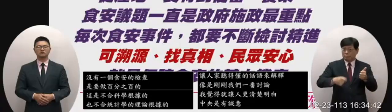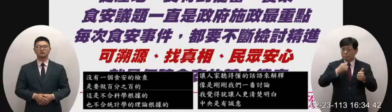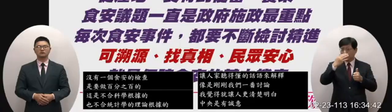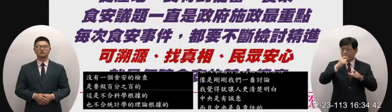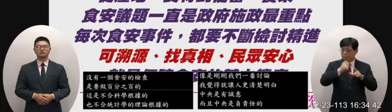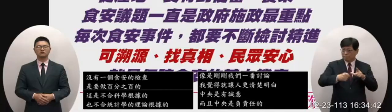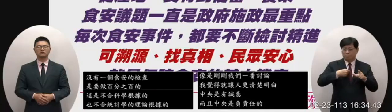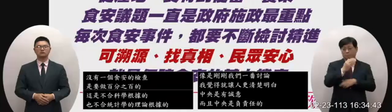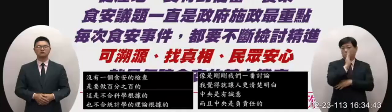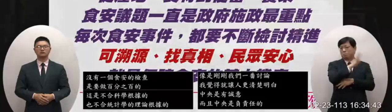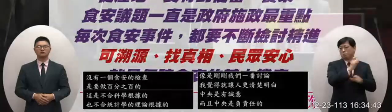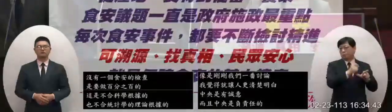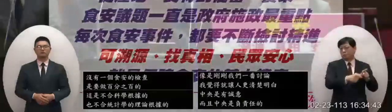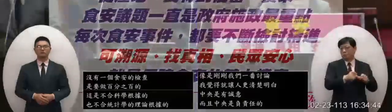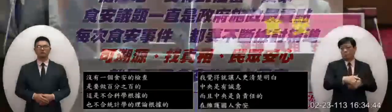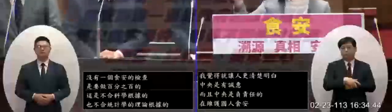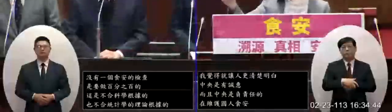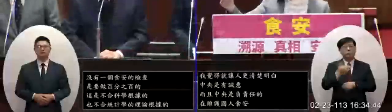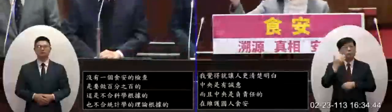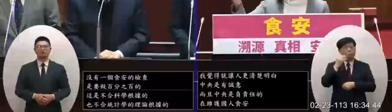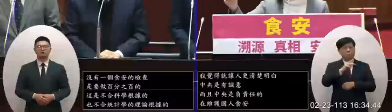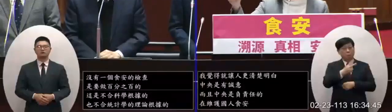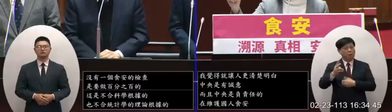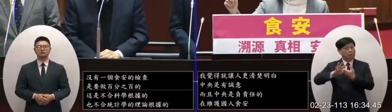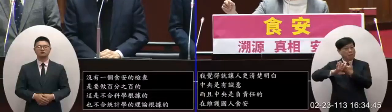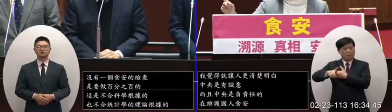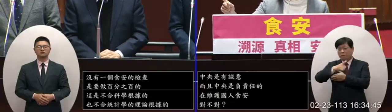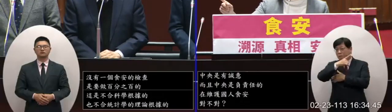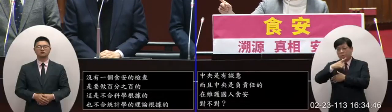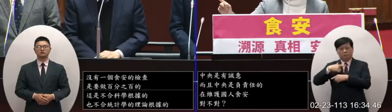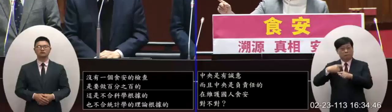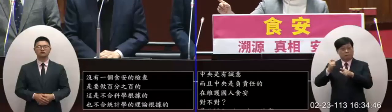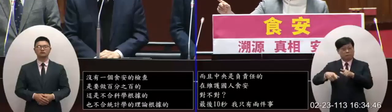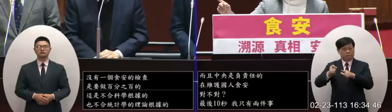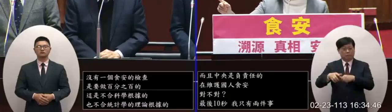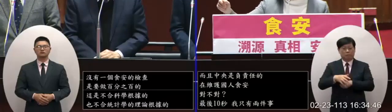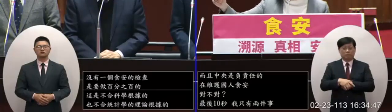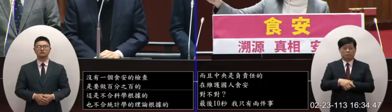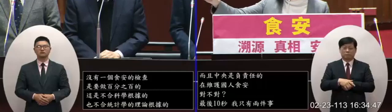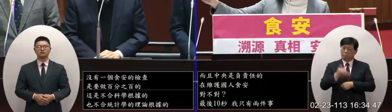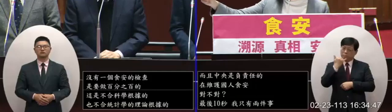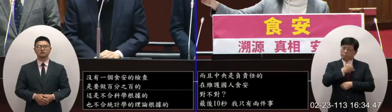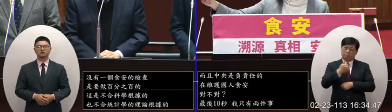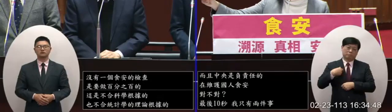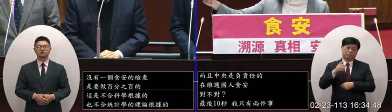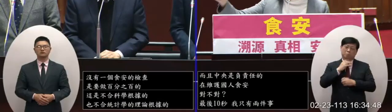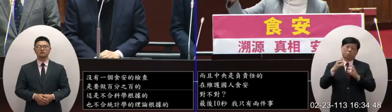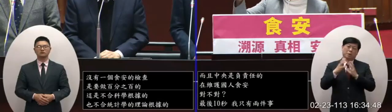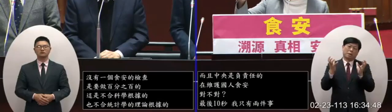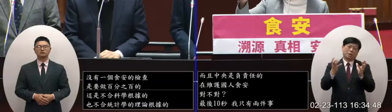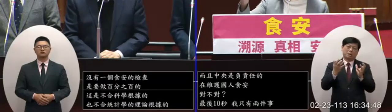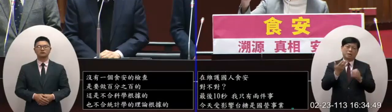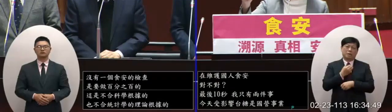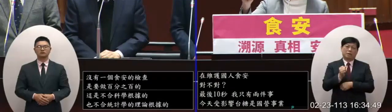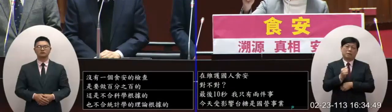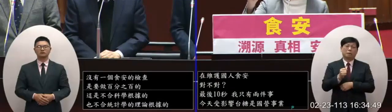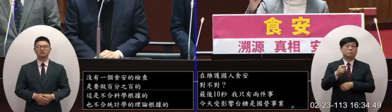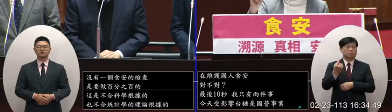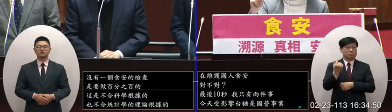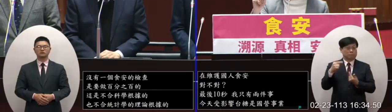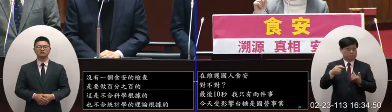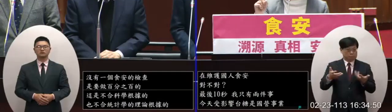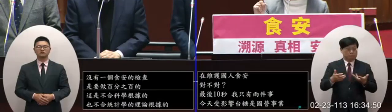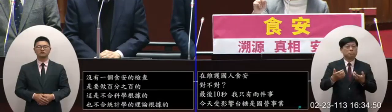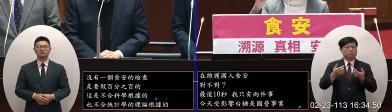叫台糖是國營試驗如果換作其他的私人民間企業可能就撐不住了這個這件事情